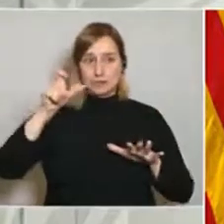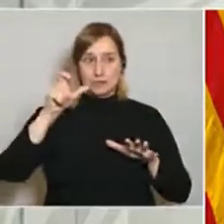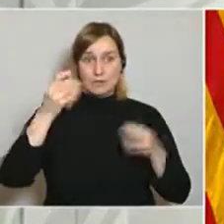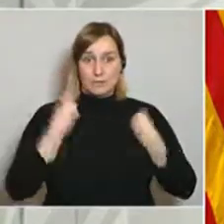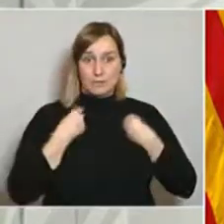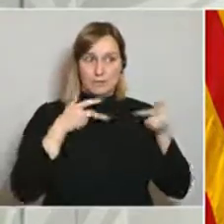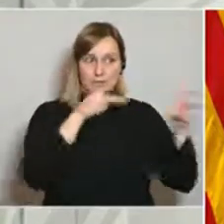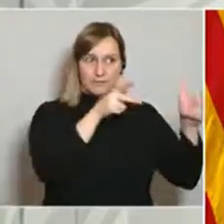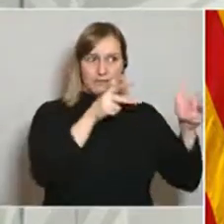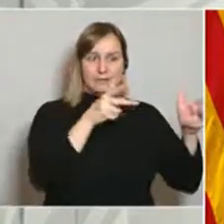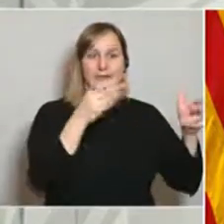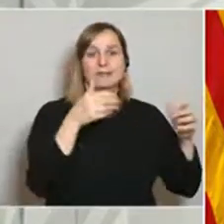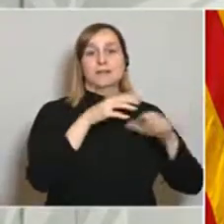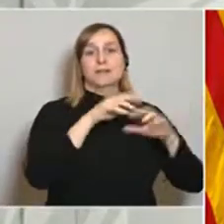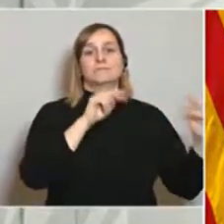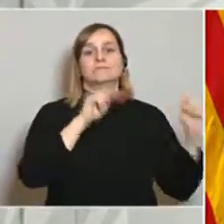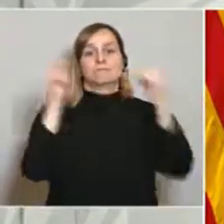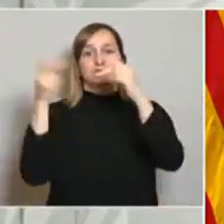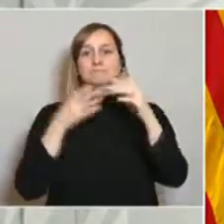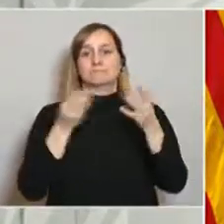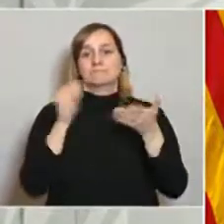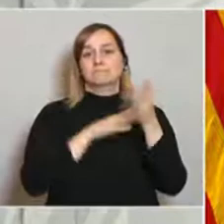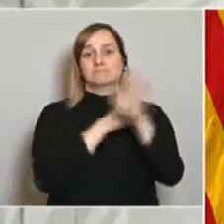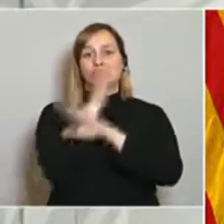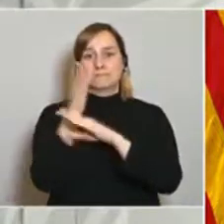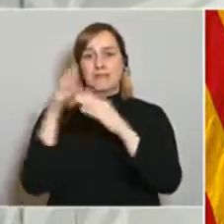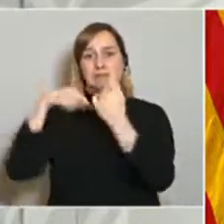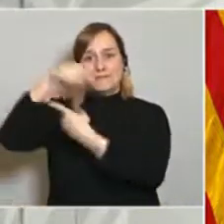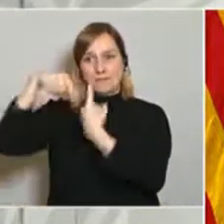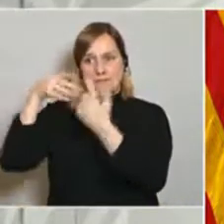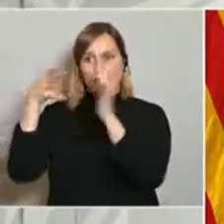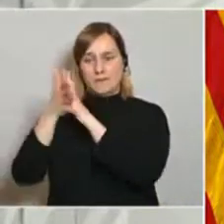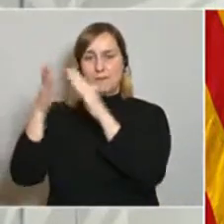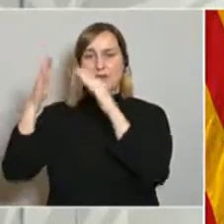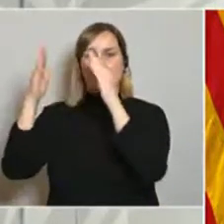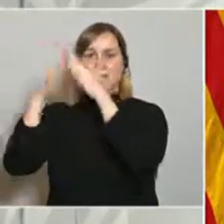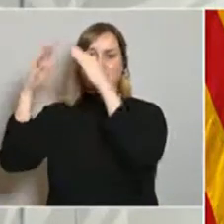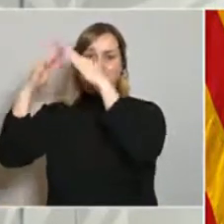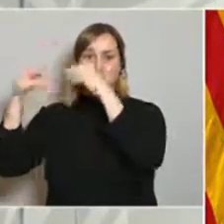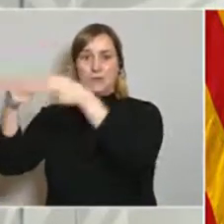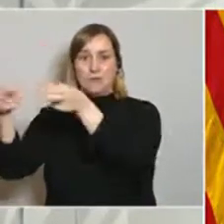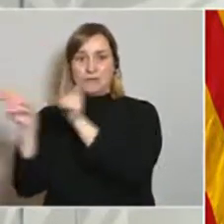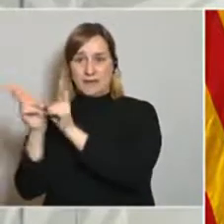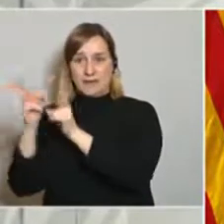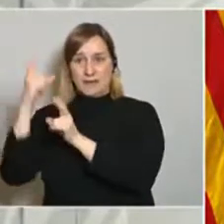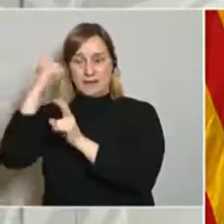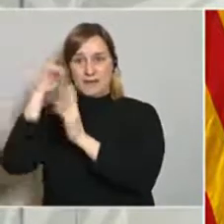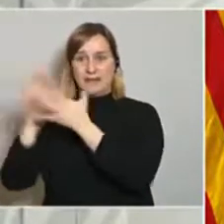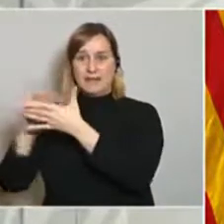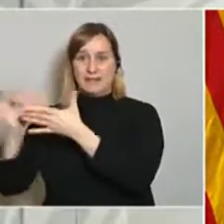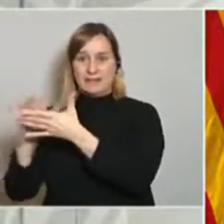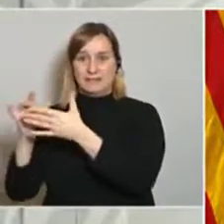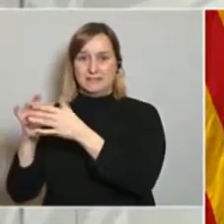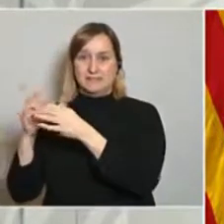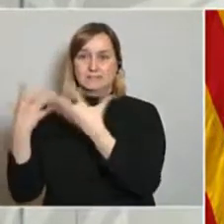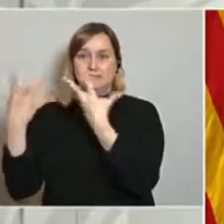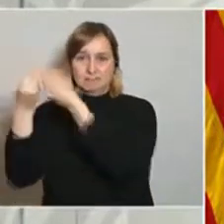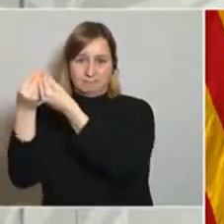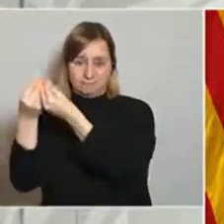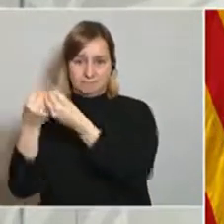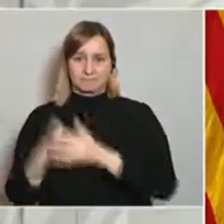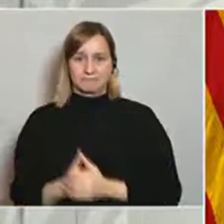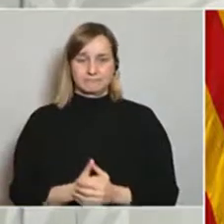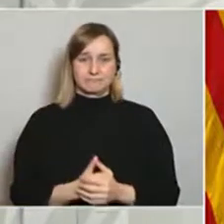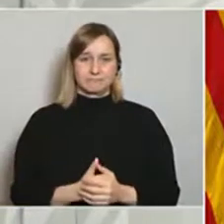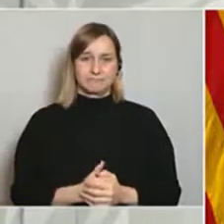retornat amb les famílies per poder passar aquest confinament i aquestes dates d'epidèmia dures. Hem